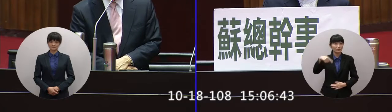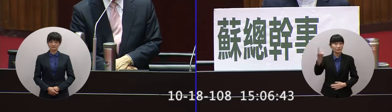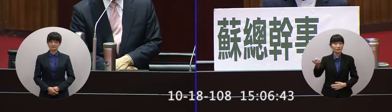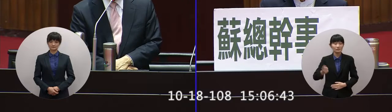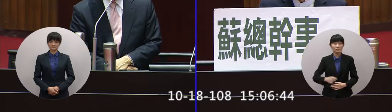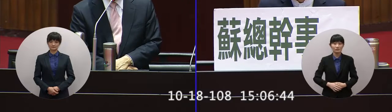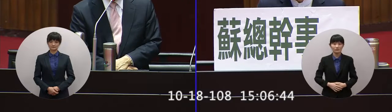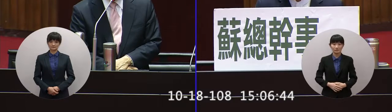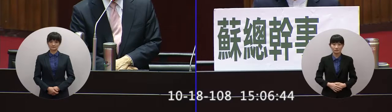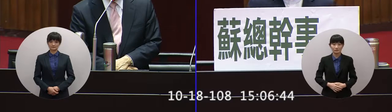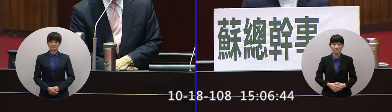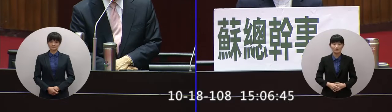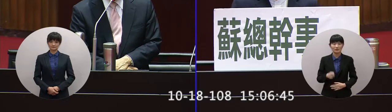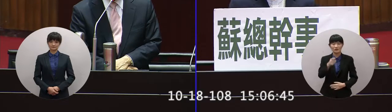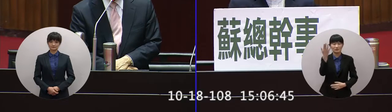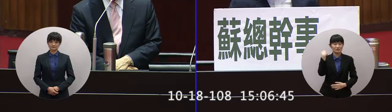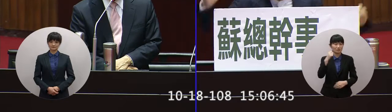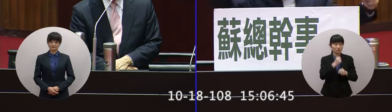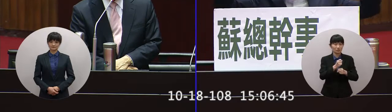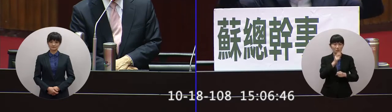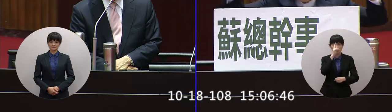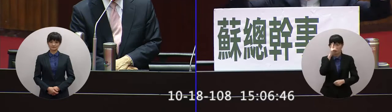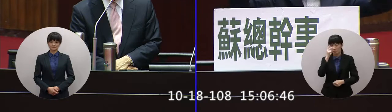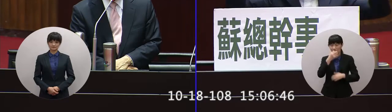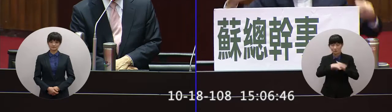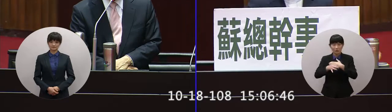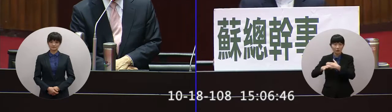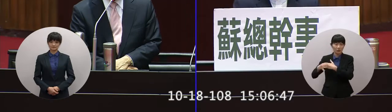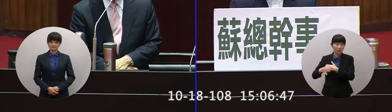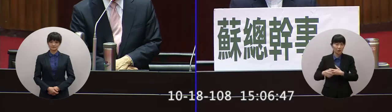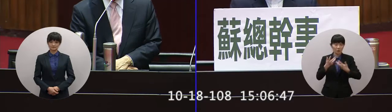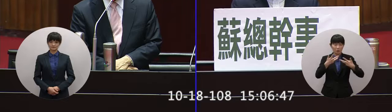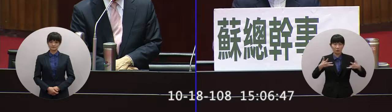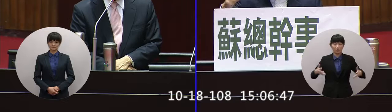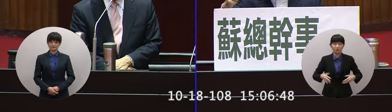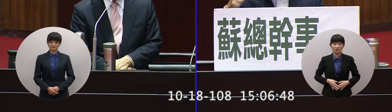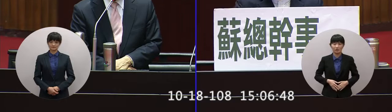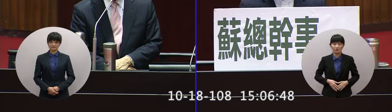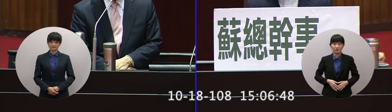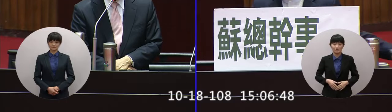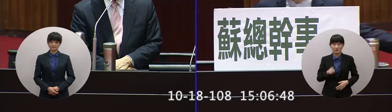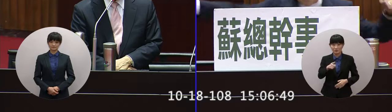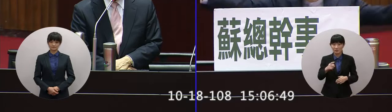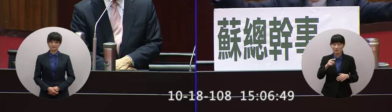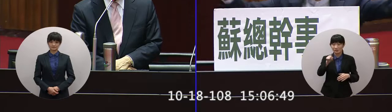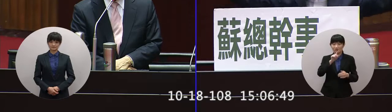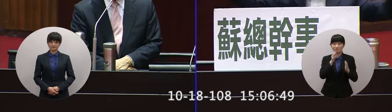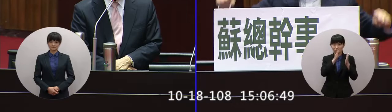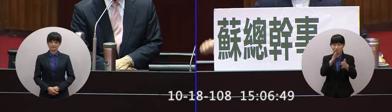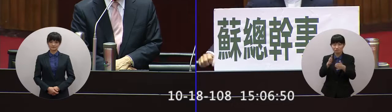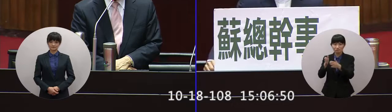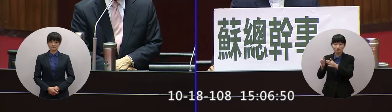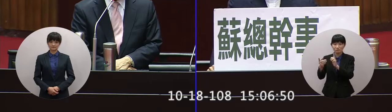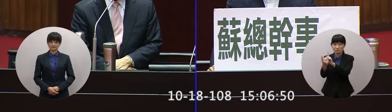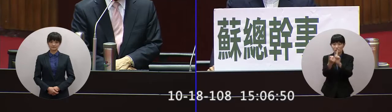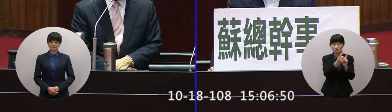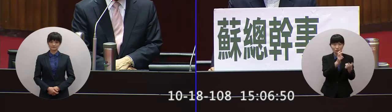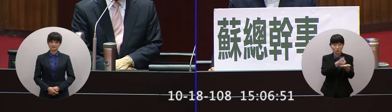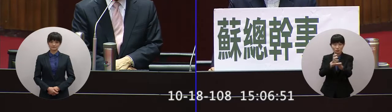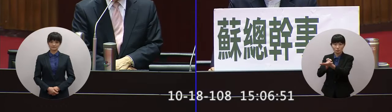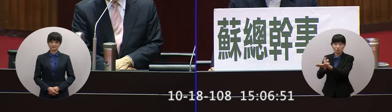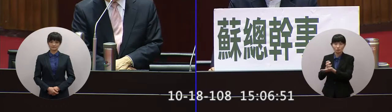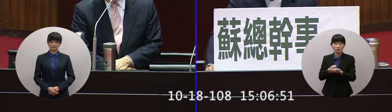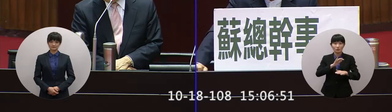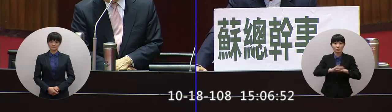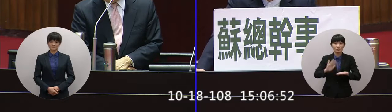這裡的慶竹蘭蘇你對白人很嚴重你總議長並並並叫所